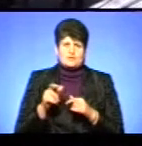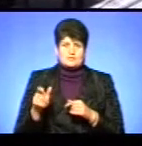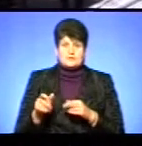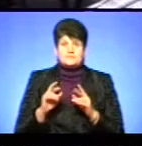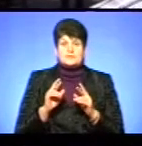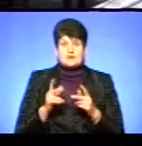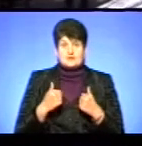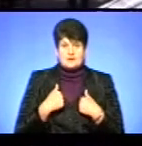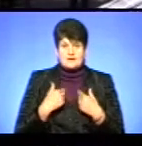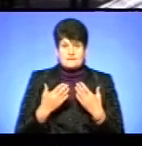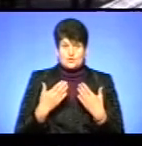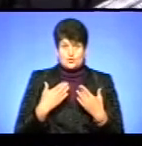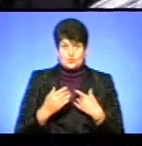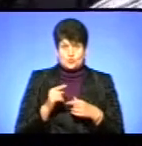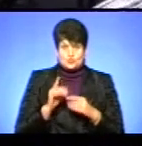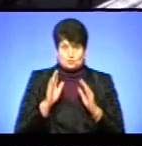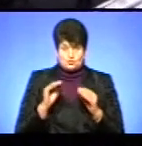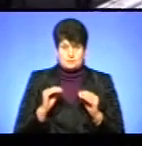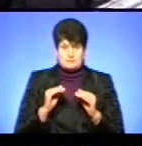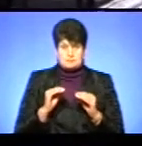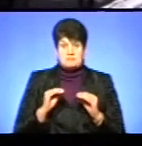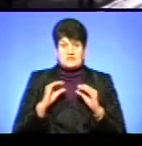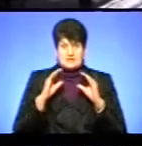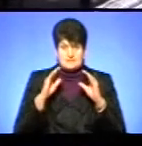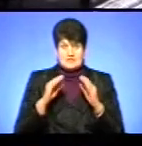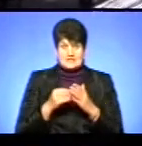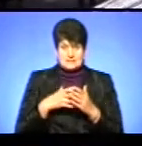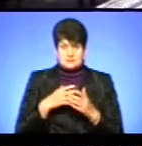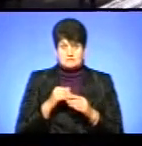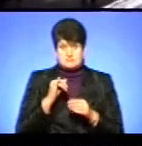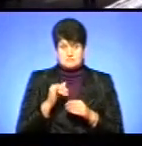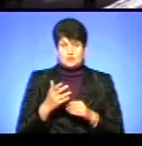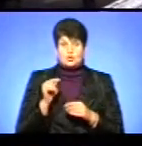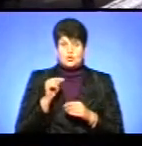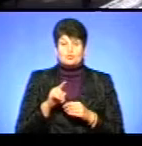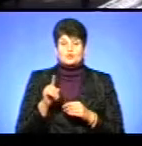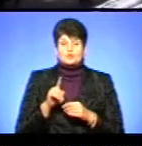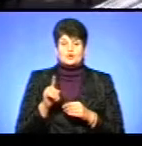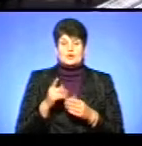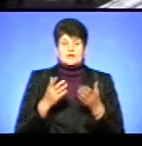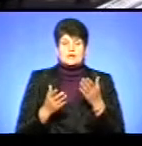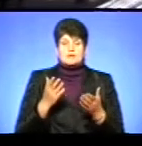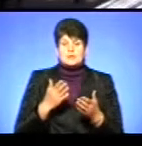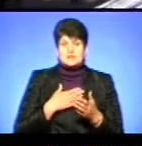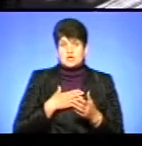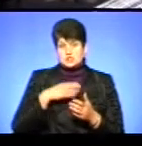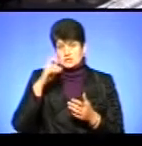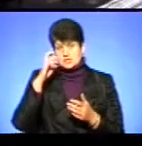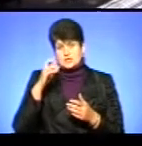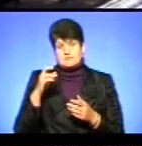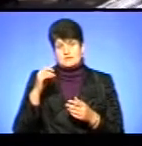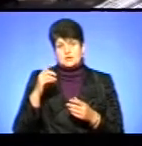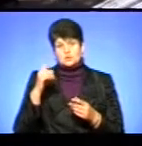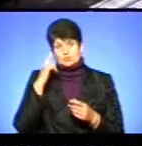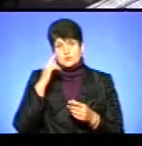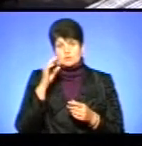я відносився до того, що буду піднімати ціни, звичайно, що негативно. Тому що, якби наша держава, влада дбала